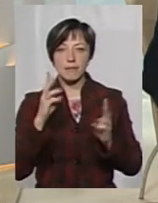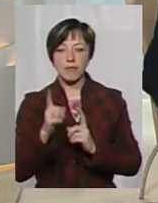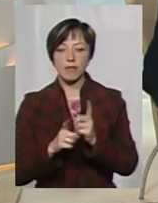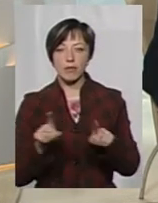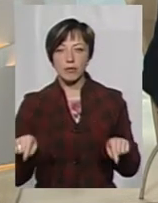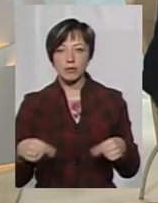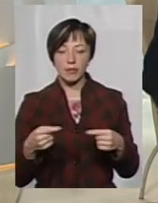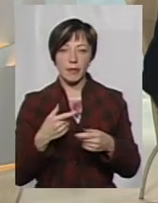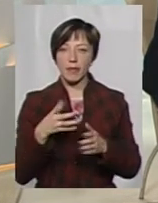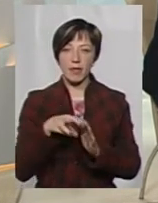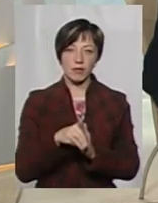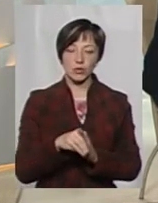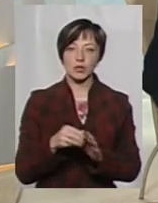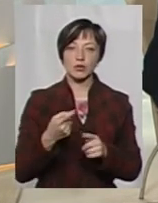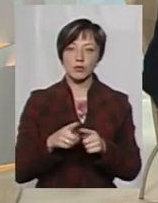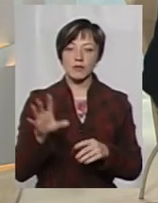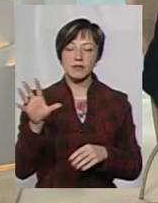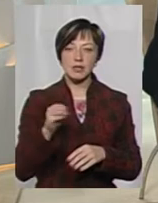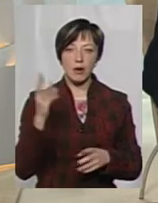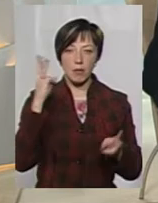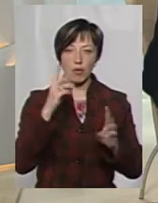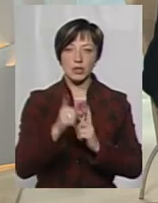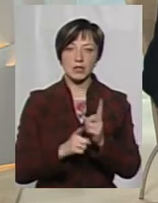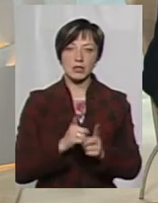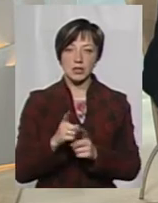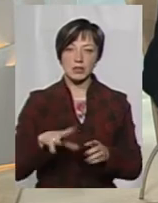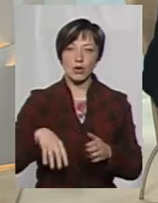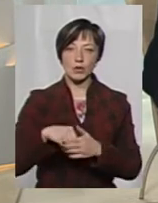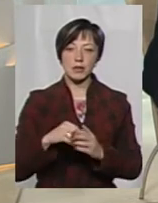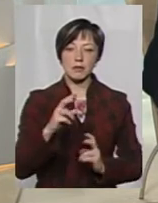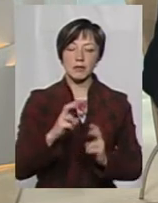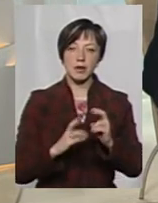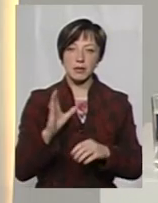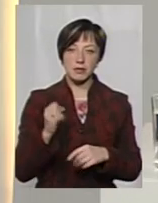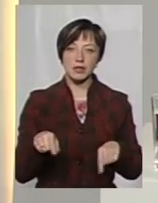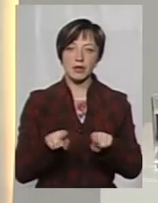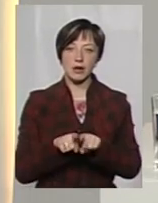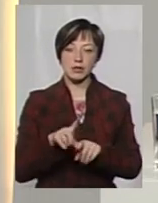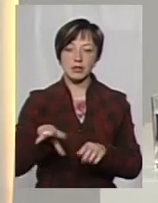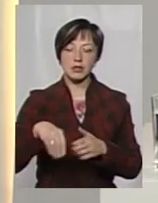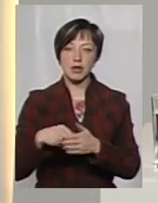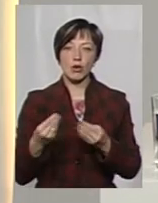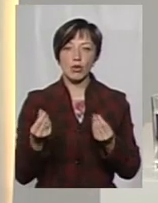їх відновлювати, не вносились. Тому вся модернізація проходить за кошти підприємства, а також за